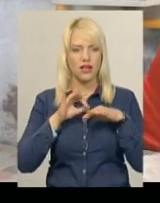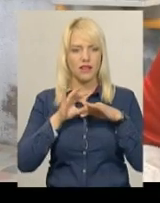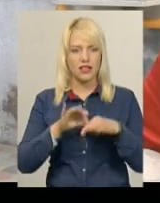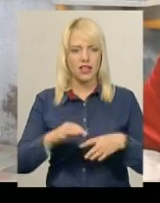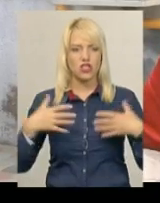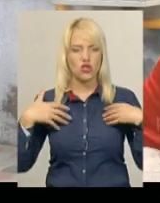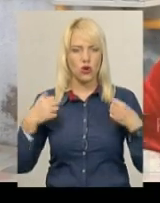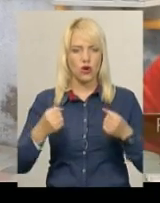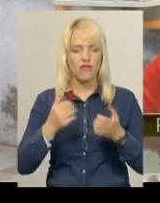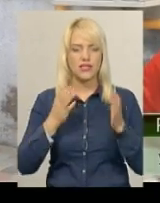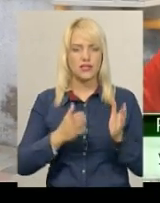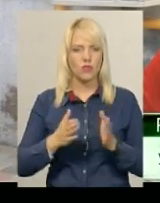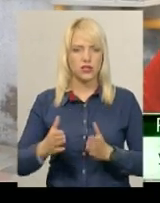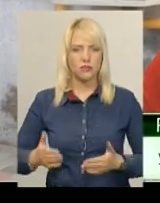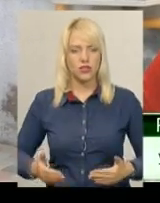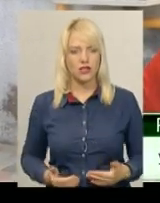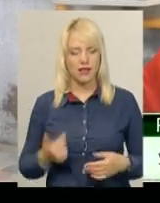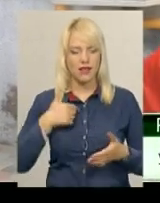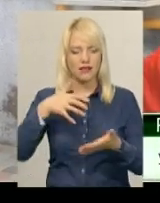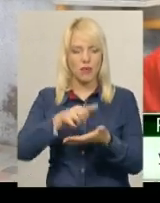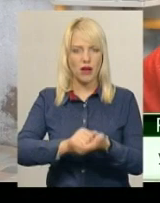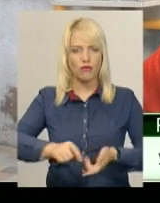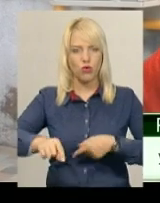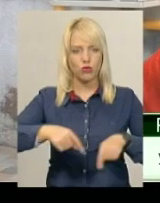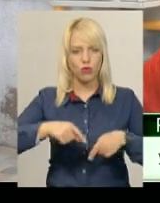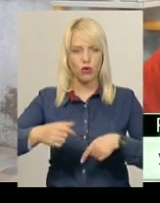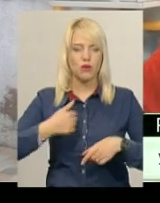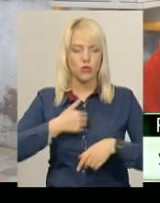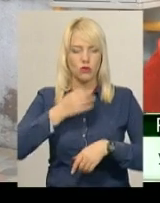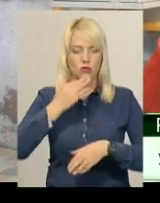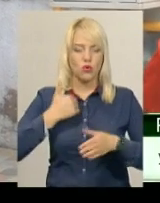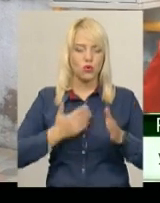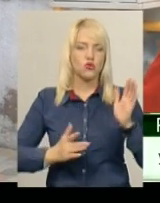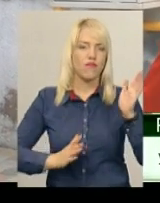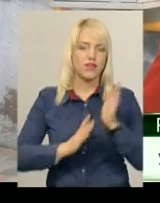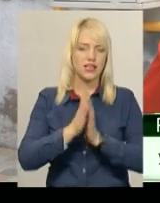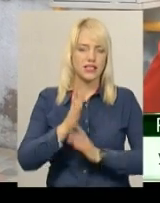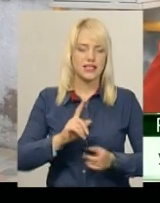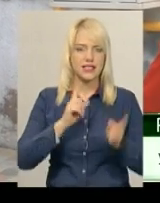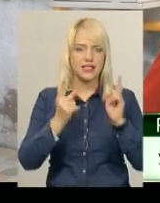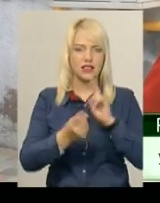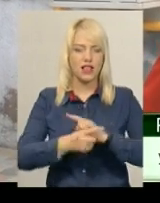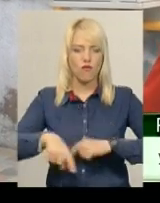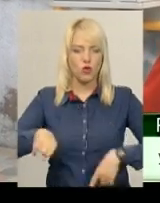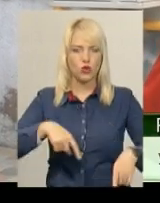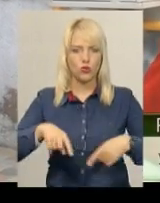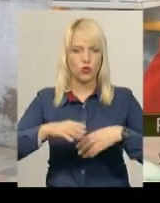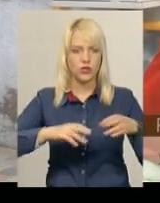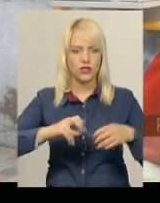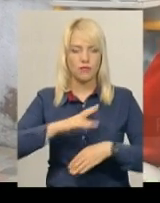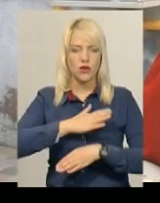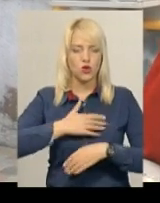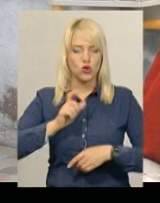Я займаюся футболом, мені він подобається. Я хочу клевір стосати футболістом. І я не хочу, щоб люди споживали